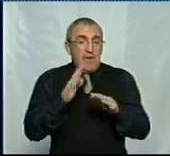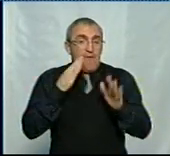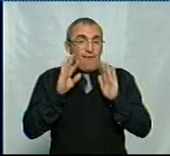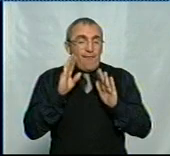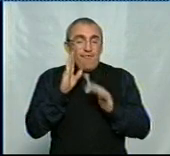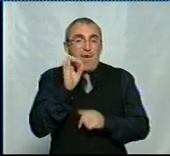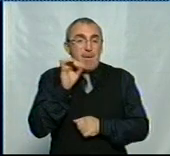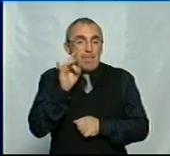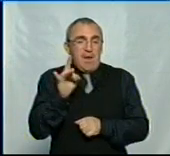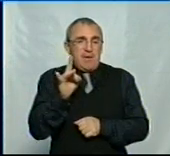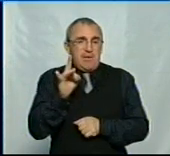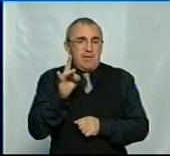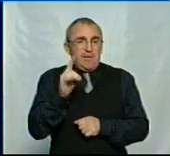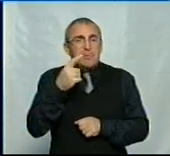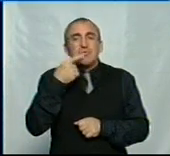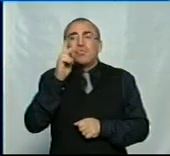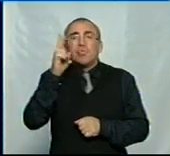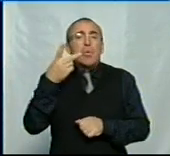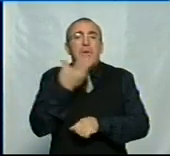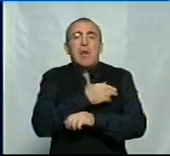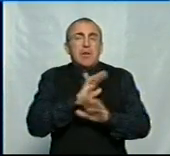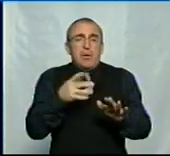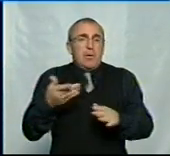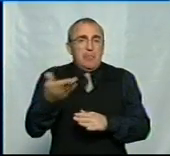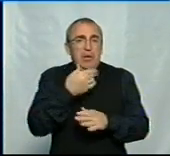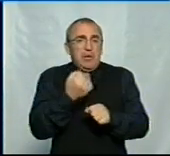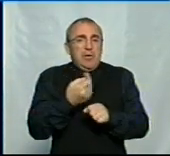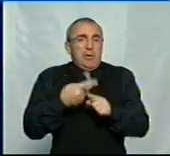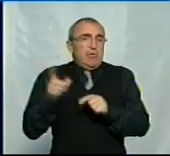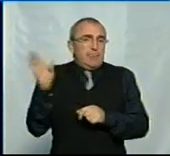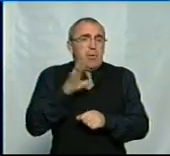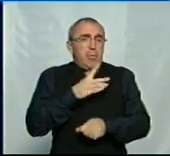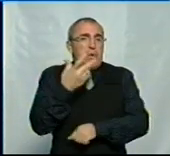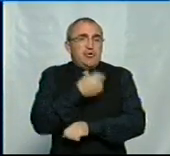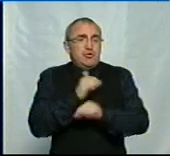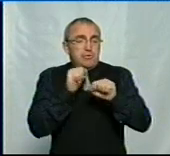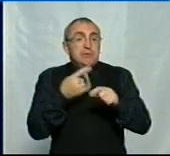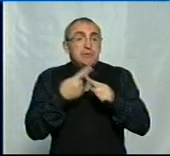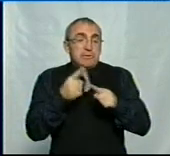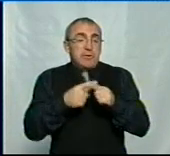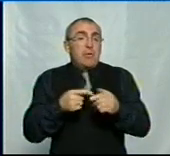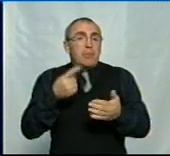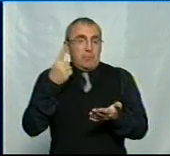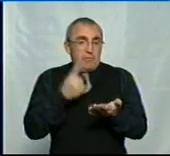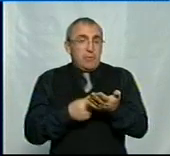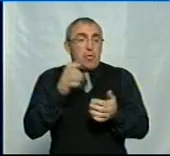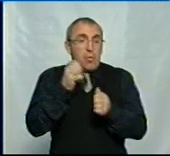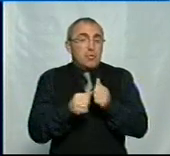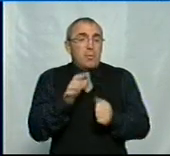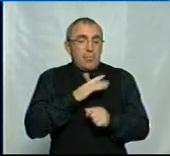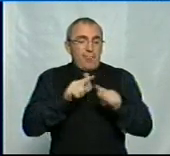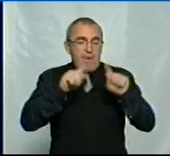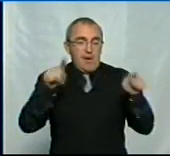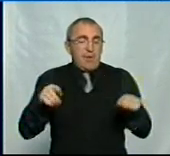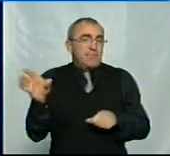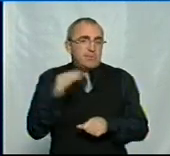написали, скажіть, хто не щеплений, щоб ми це... Всі були щеплені. І це було доведено, бо в кожного ж була картка.